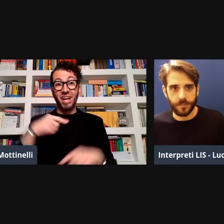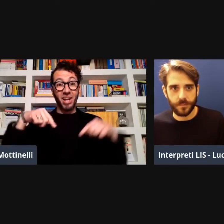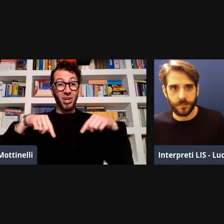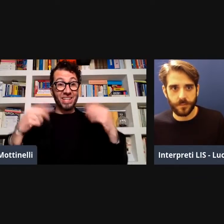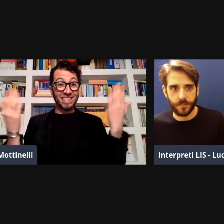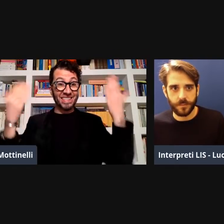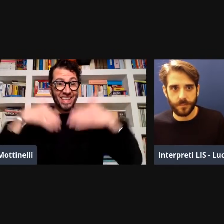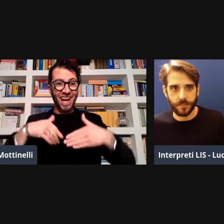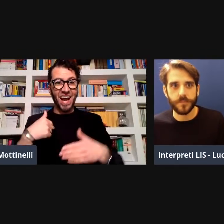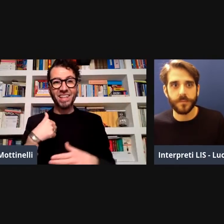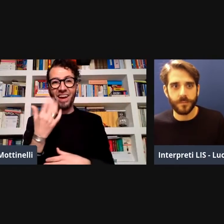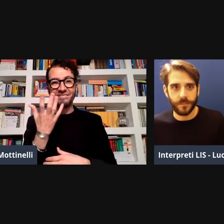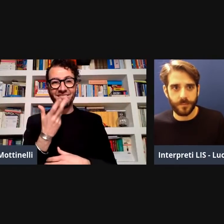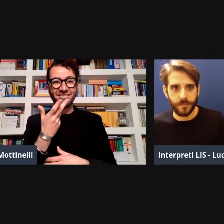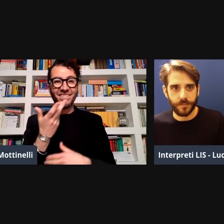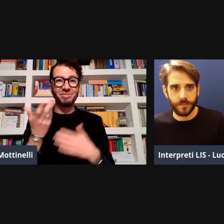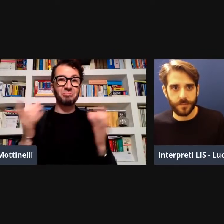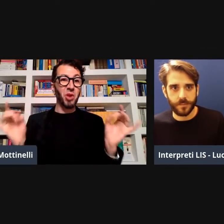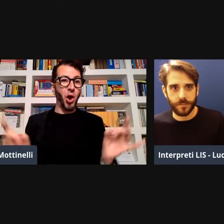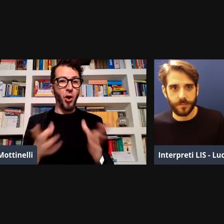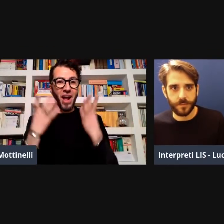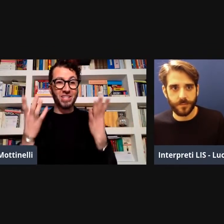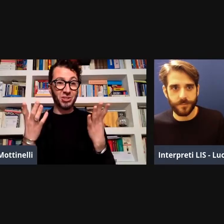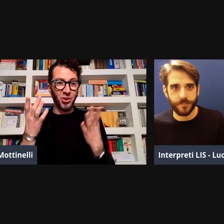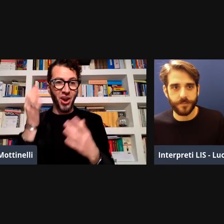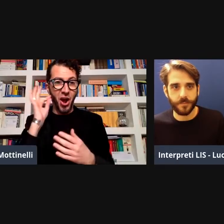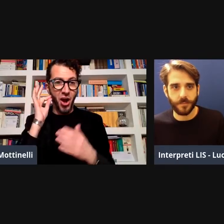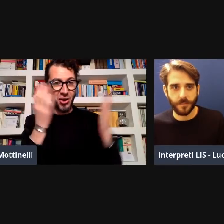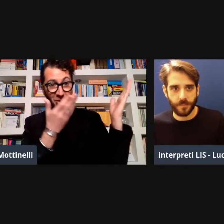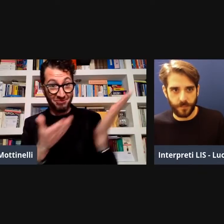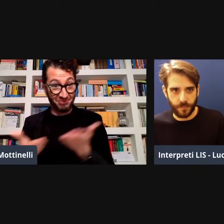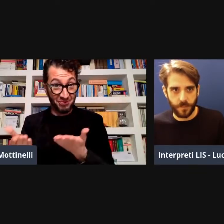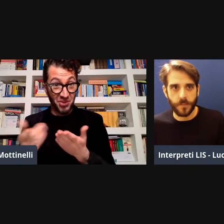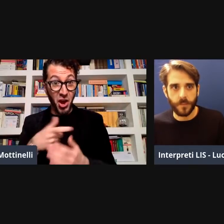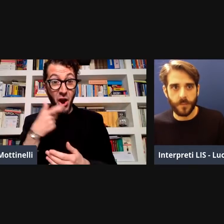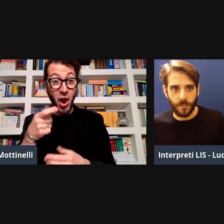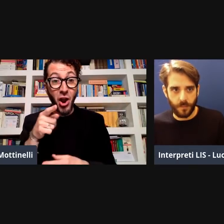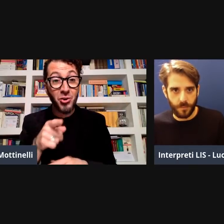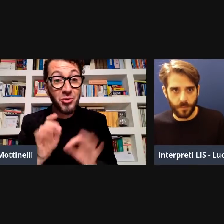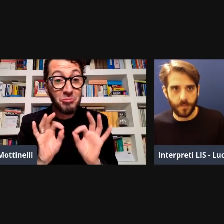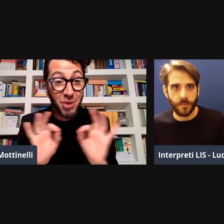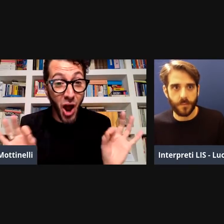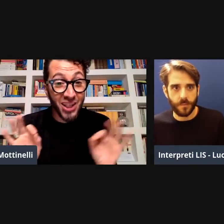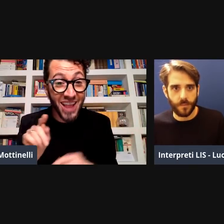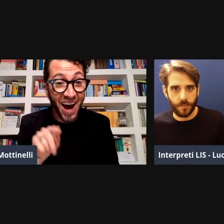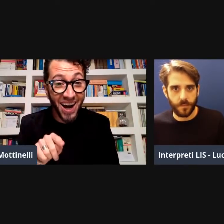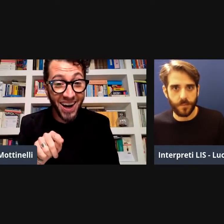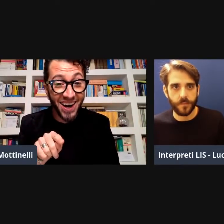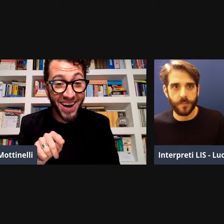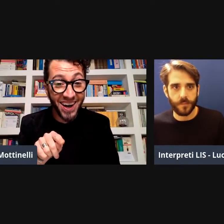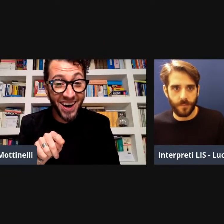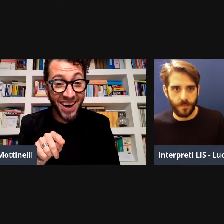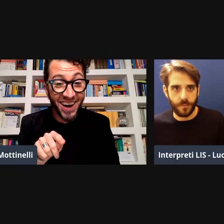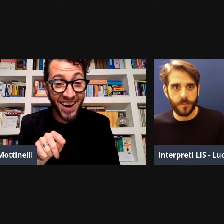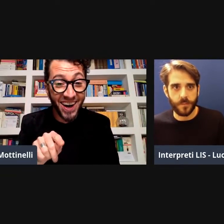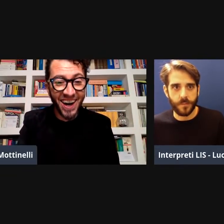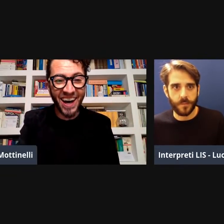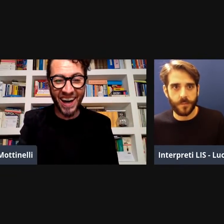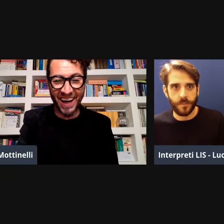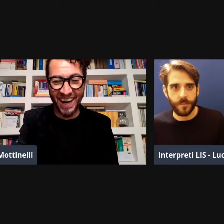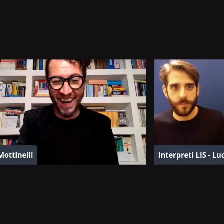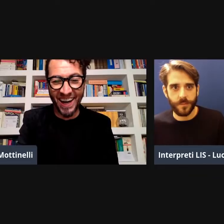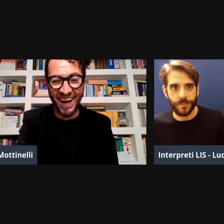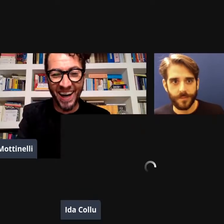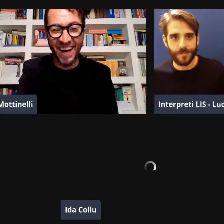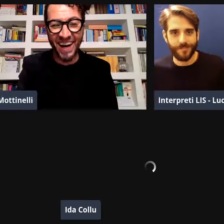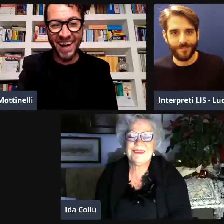anche una vita privata, personale. Quindi questa sera io voglio cogliere l'occasione d'oro di averla come ospite. Ida, sei